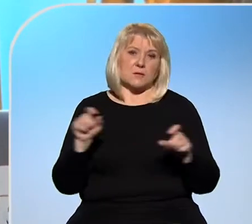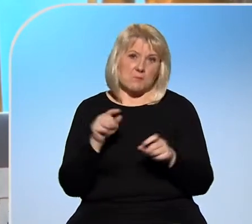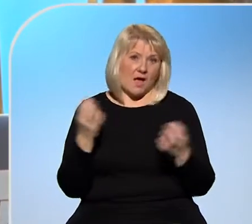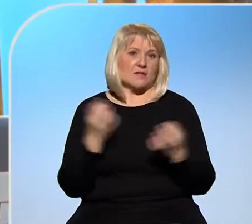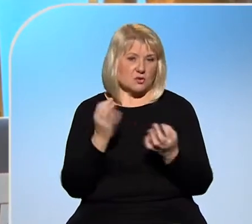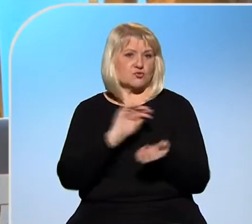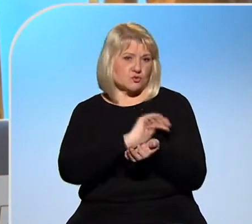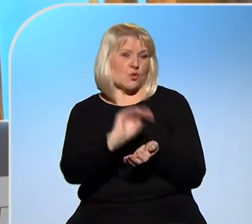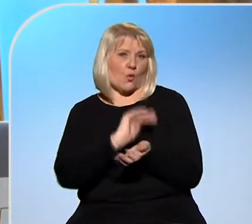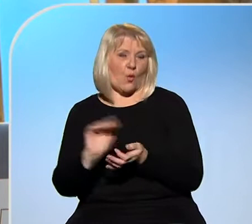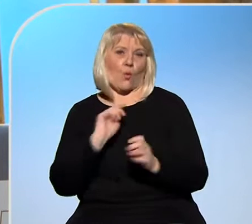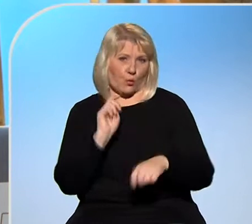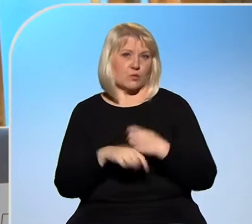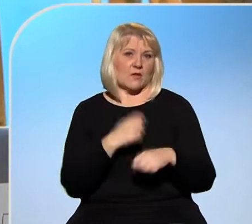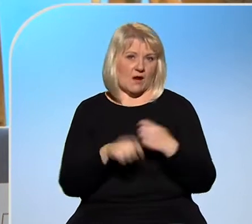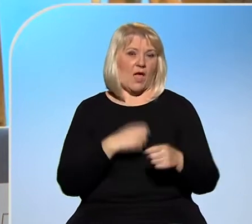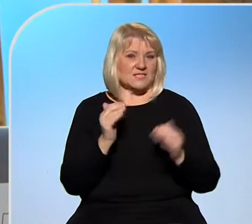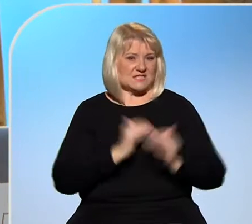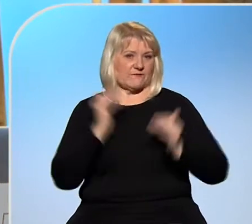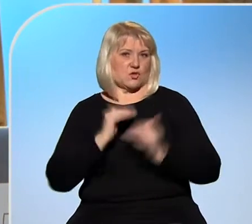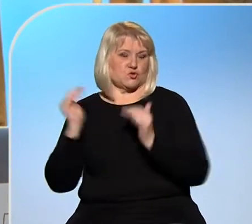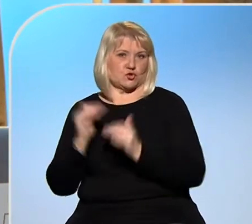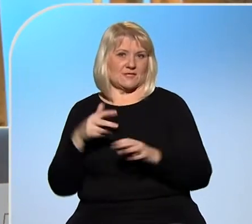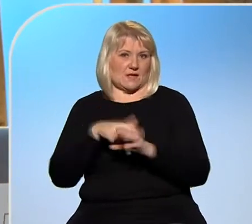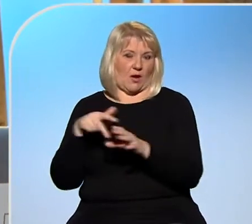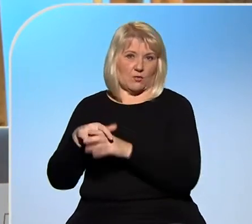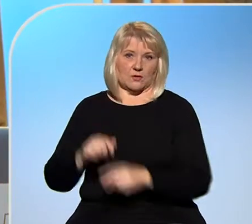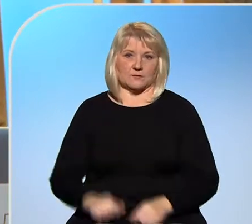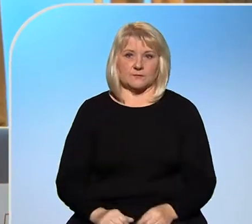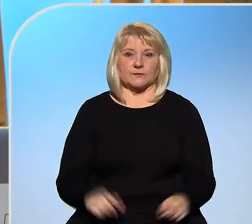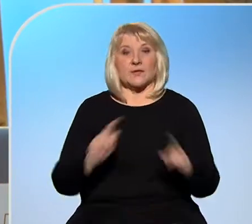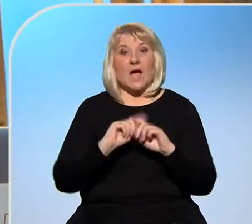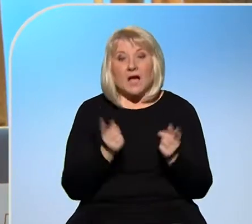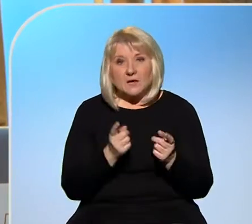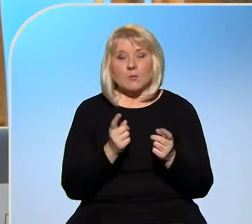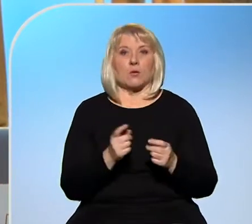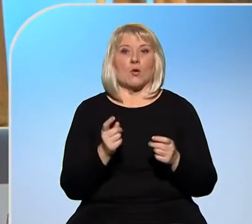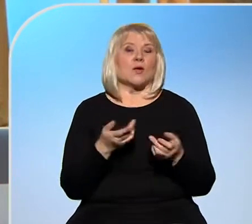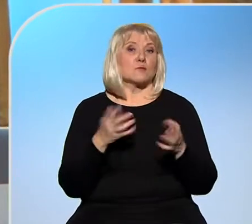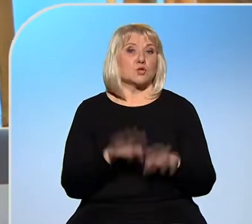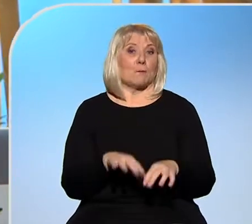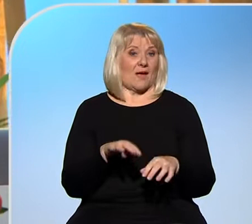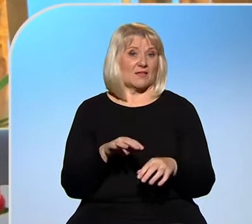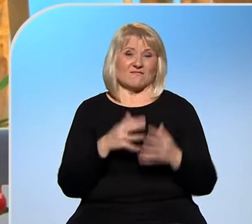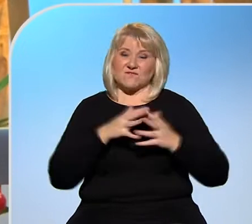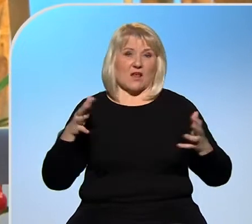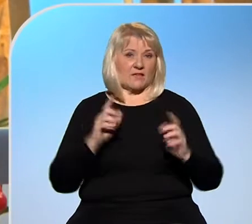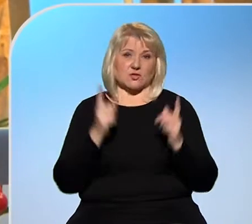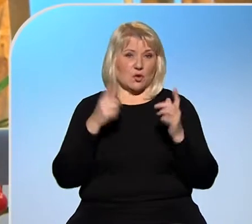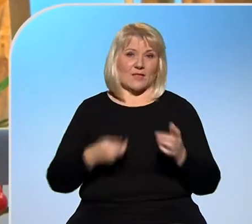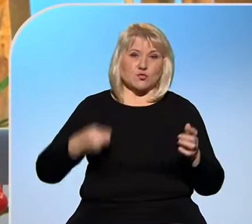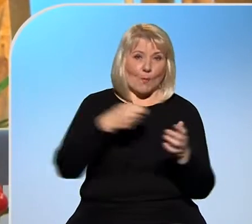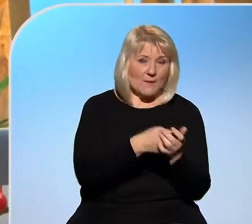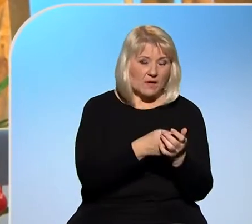A samozřejmě potom ještě druhá věc, která s souvisí, a to je možnost případného nedoplatku a následně řešit nějakým zpátkovým